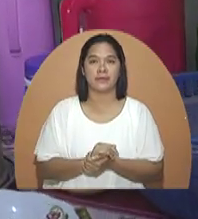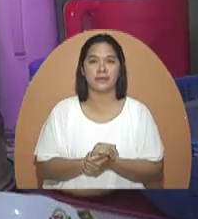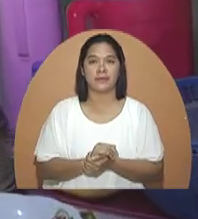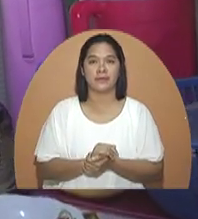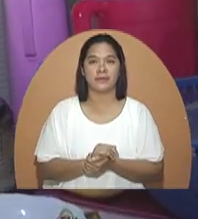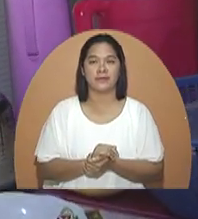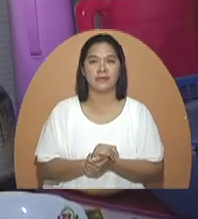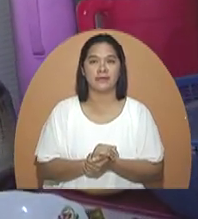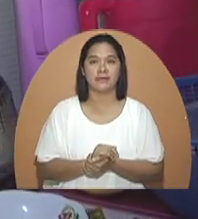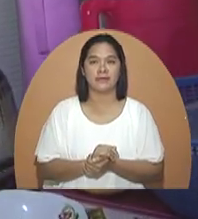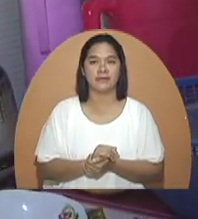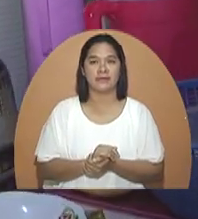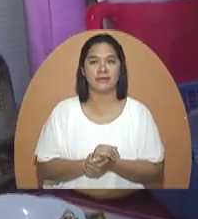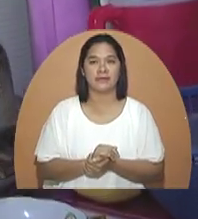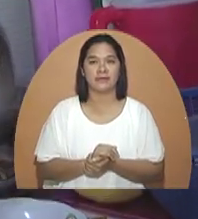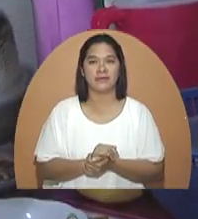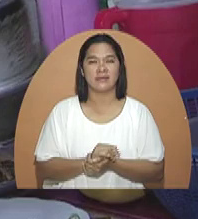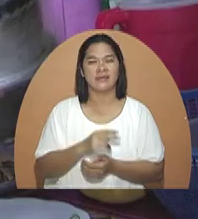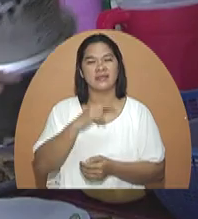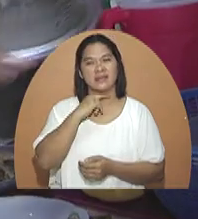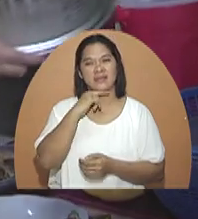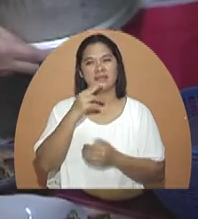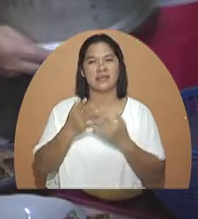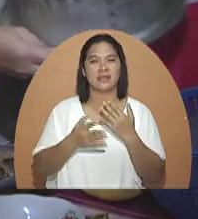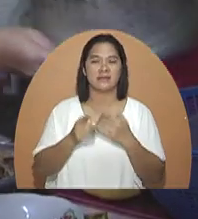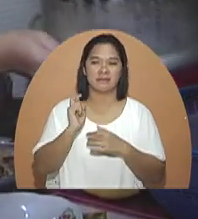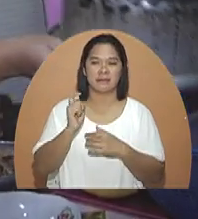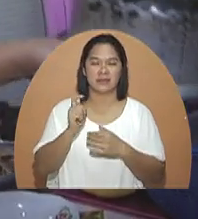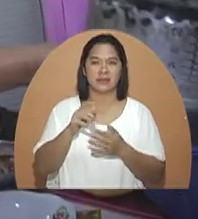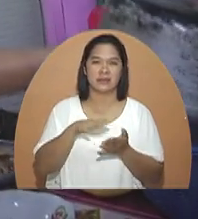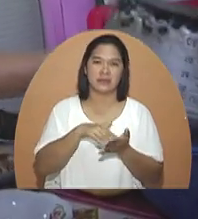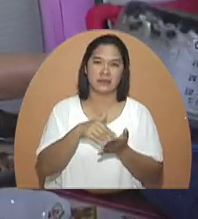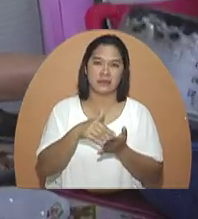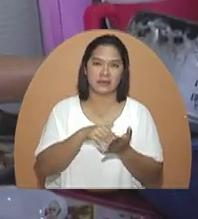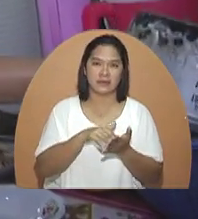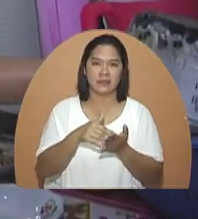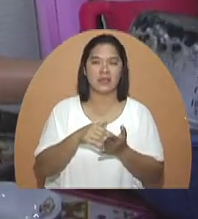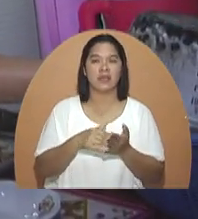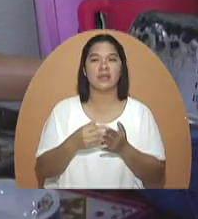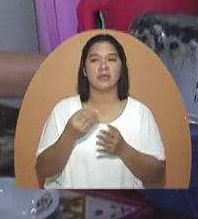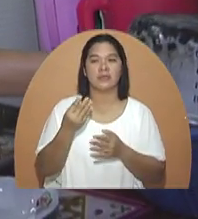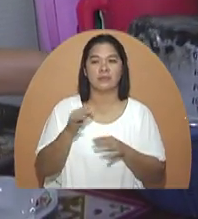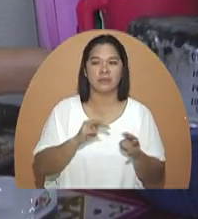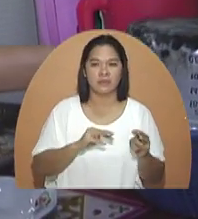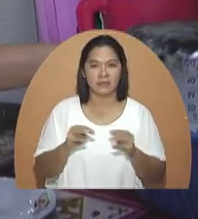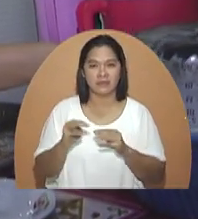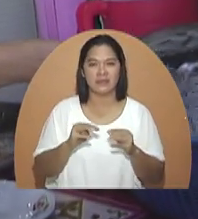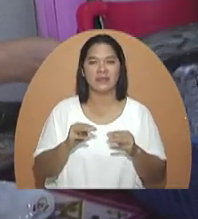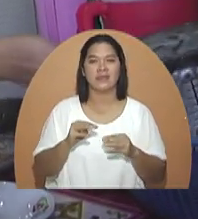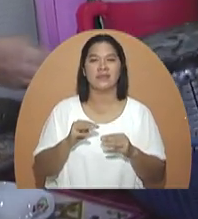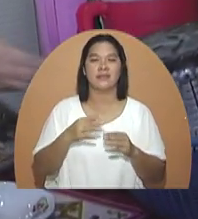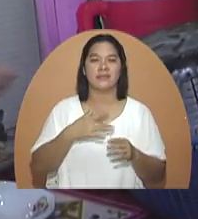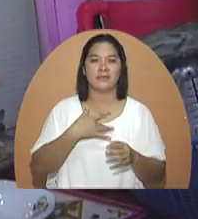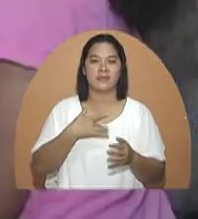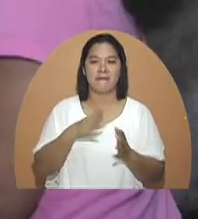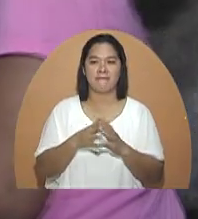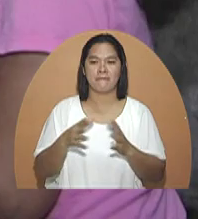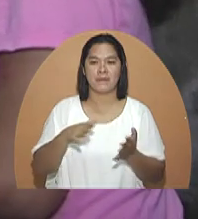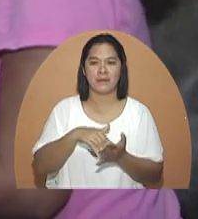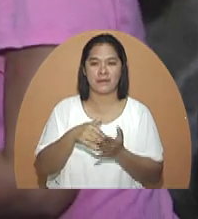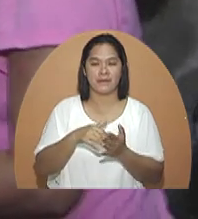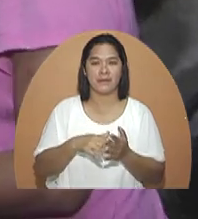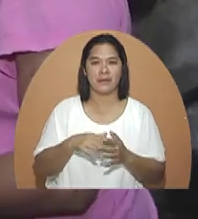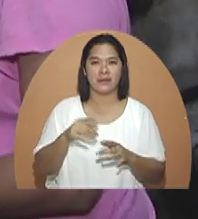hindi na ako madiling nang lalambot, yung kunting kilos lang, yung latang-lata, ang